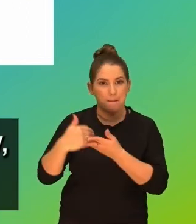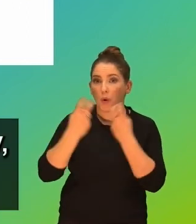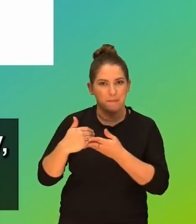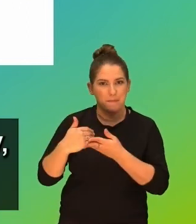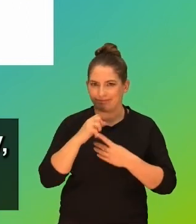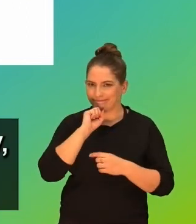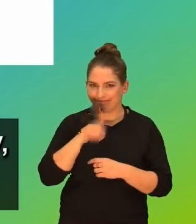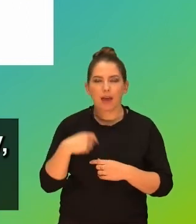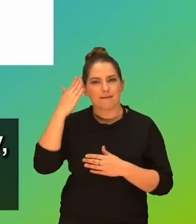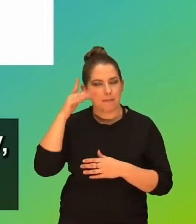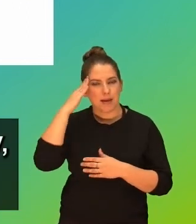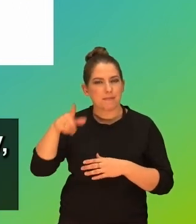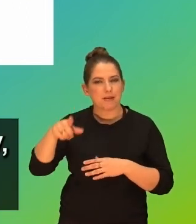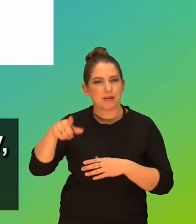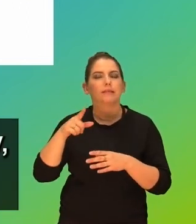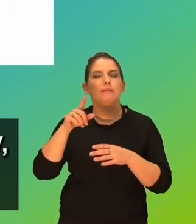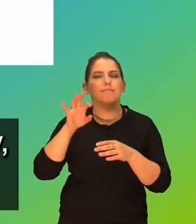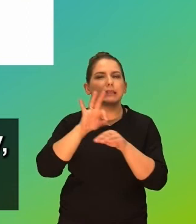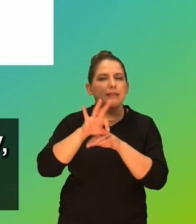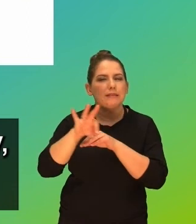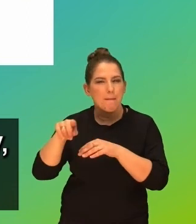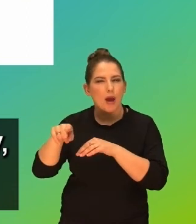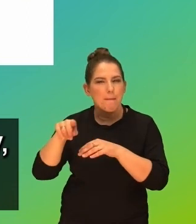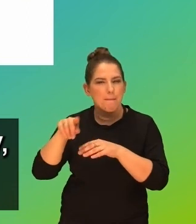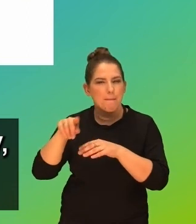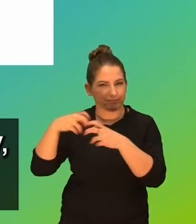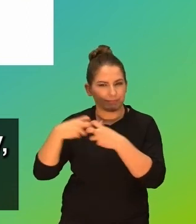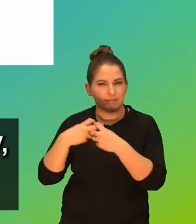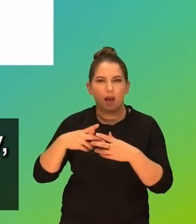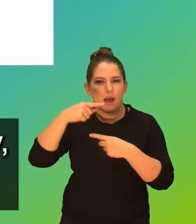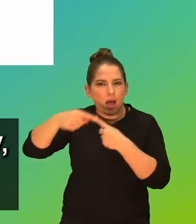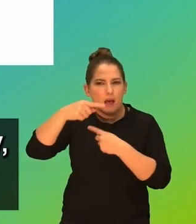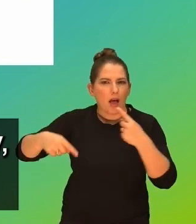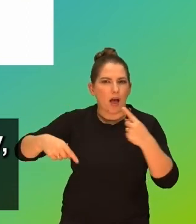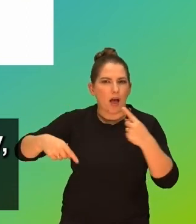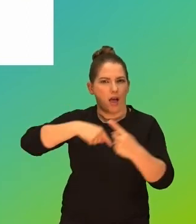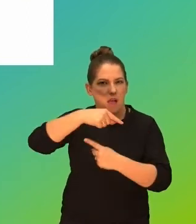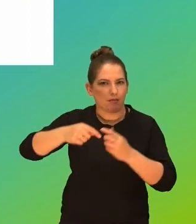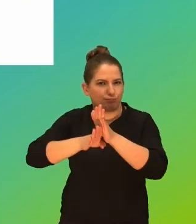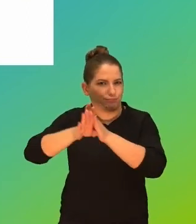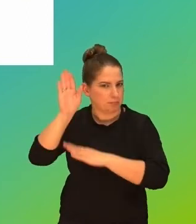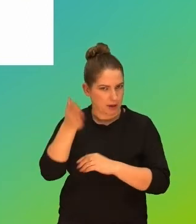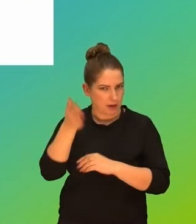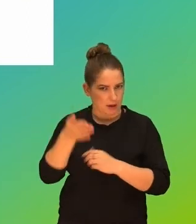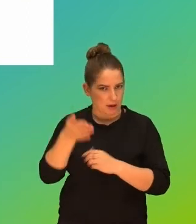wiemy o tym, że cyberprzemoc, której nie zatrzymamy, będzie się nakręcać, będzie eskalować.